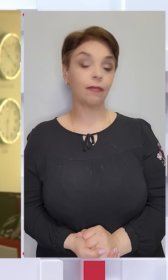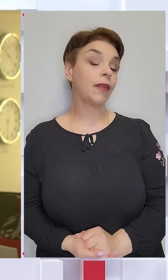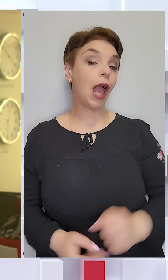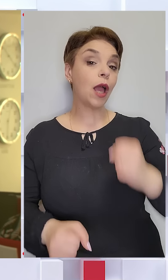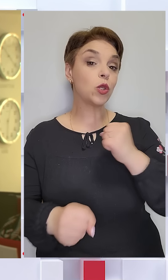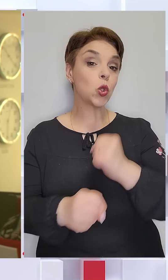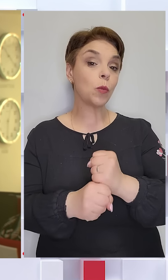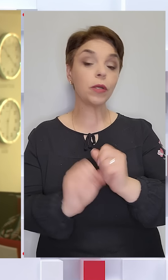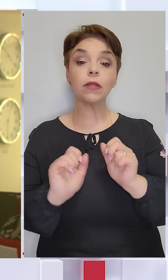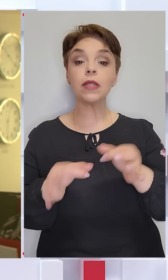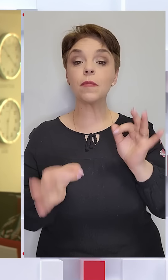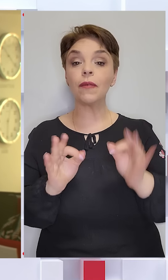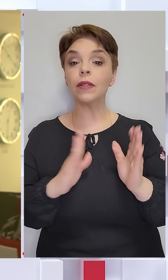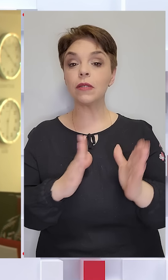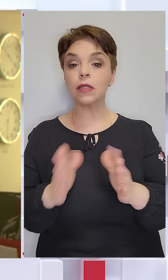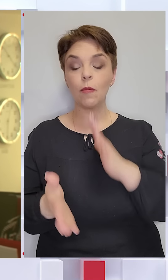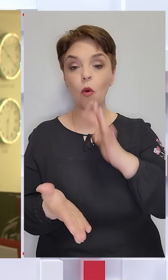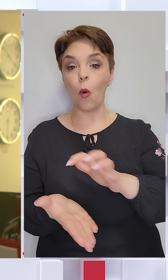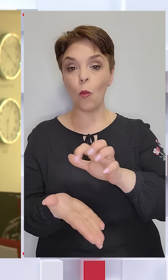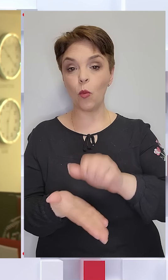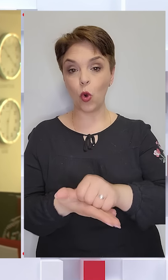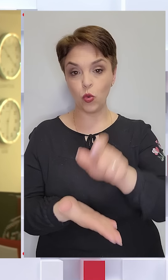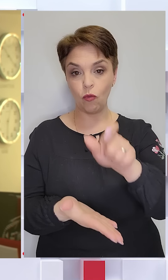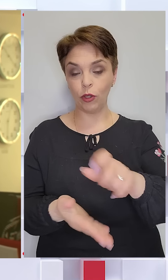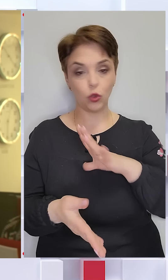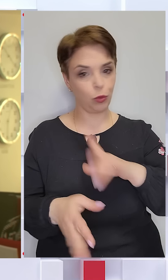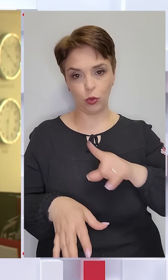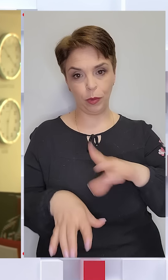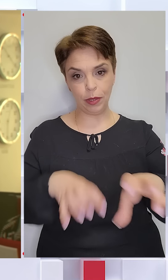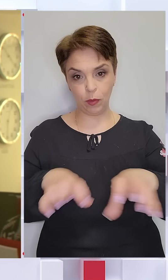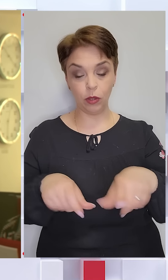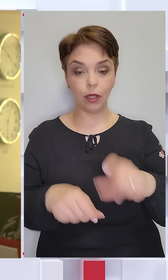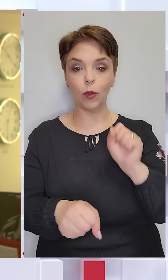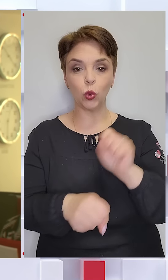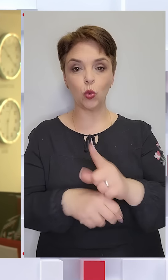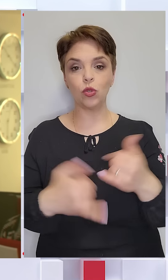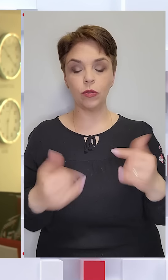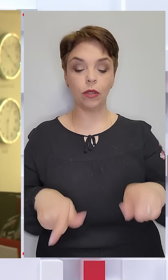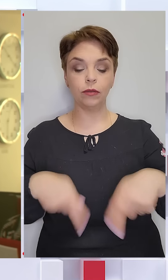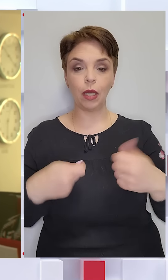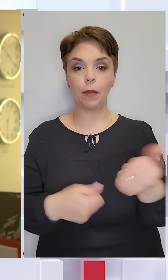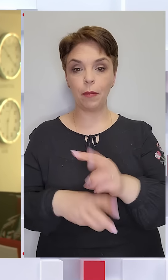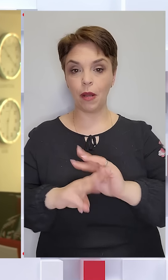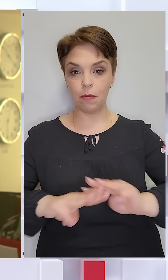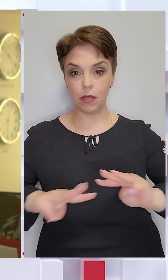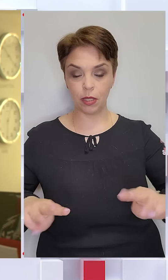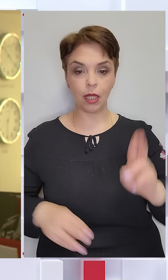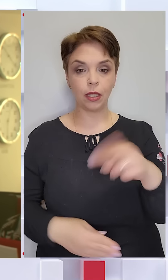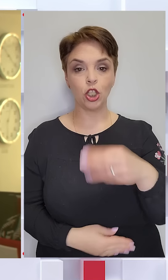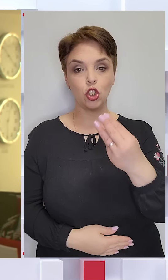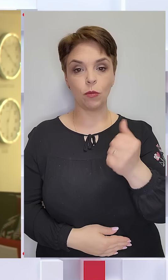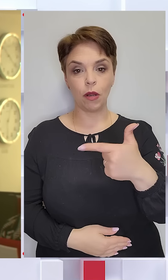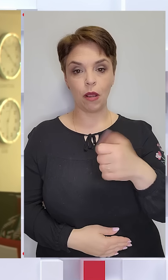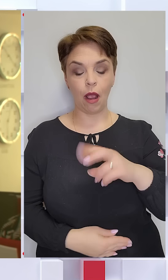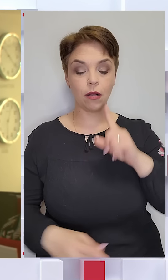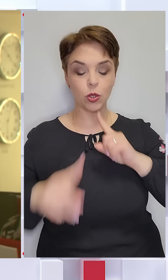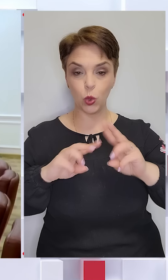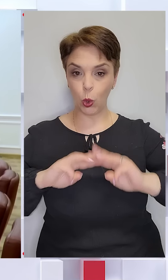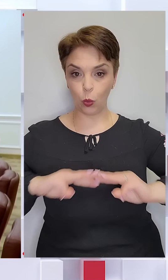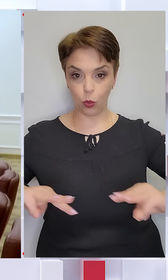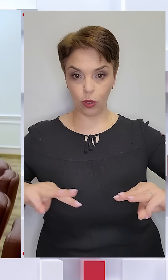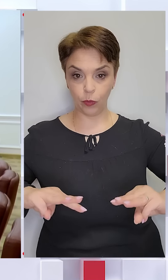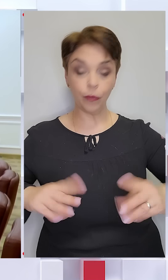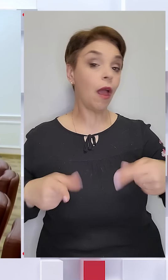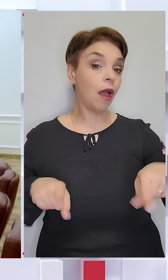Зробити справедливу систему бронювання, аби не було спекуляцій. Таке доручення сьогодні дав прем'єр-міністр Денис Шмигаль на засіданні уряду.